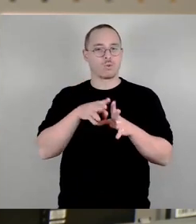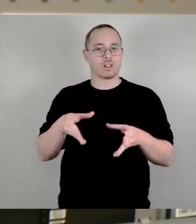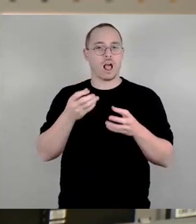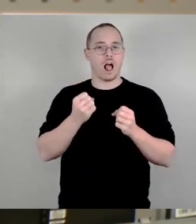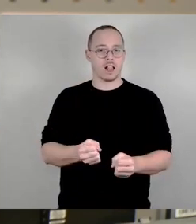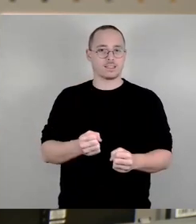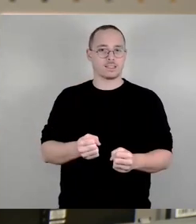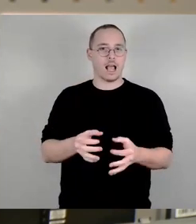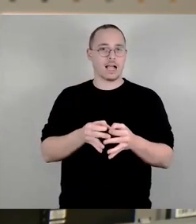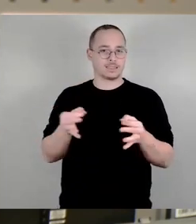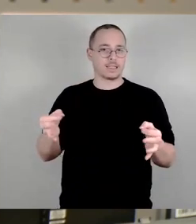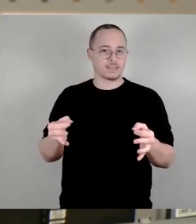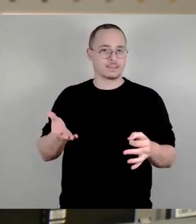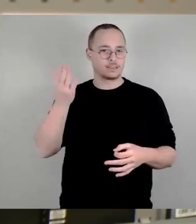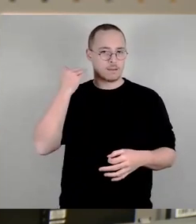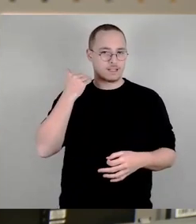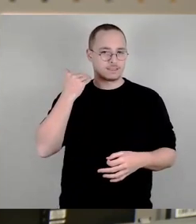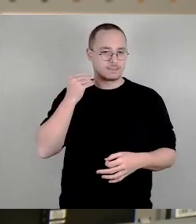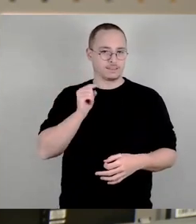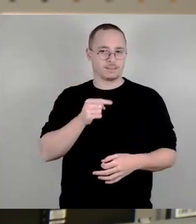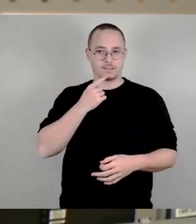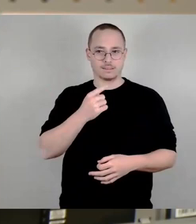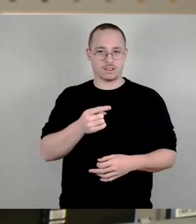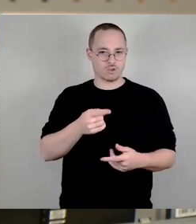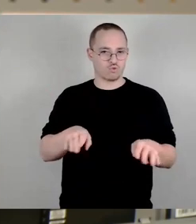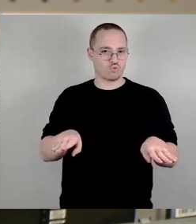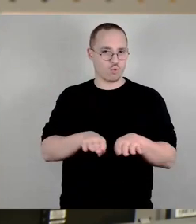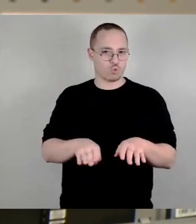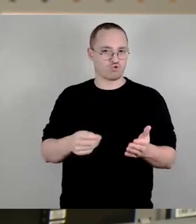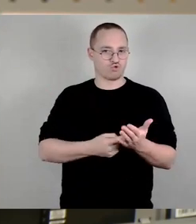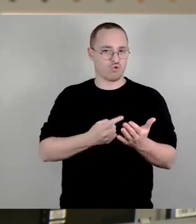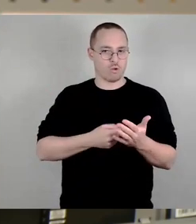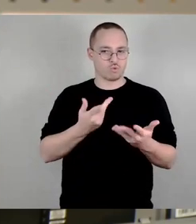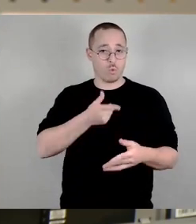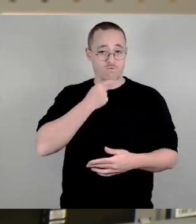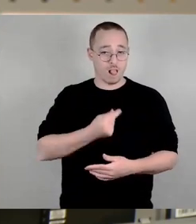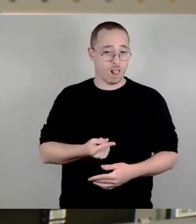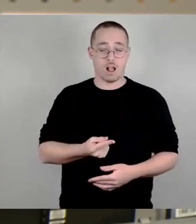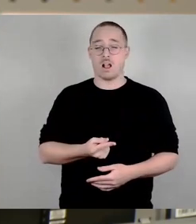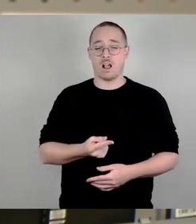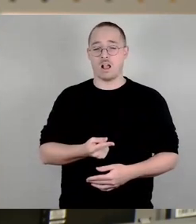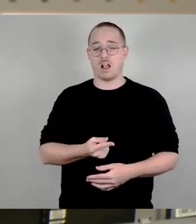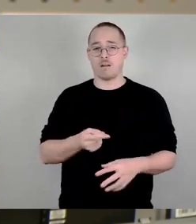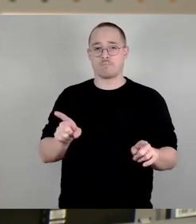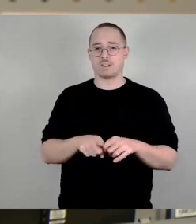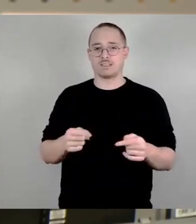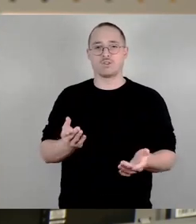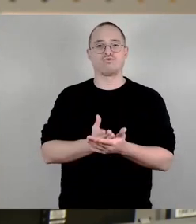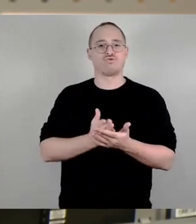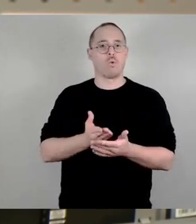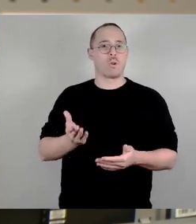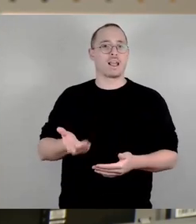auch in den Folgejahren angenommen wird. Wir haben aber im Jahresabschluss 2022 schon feststellen können, dass wir 83